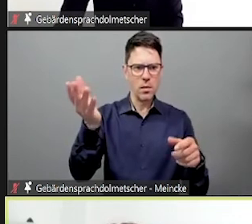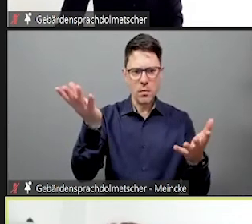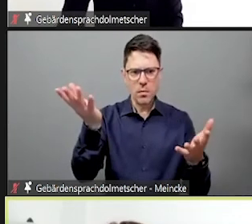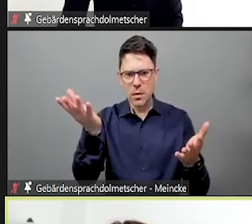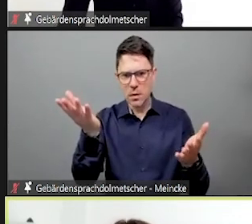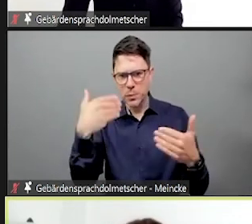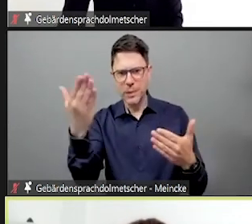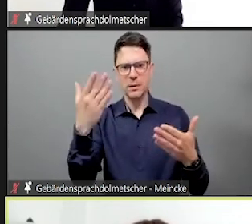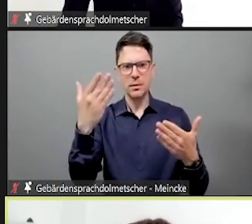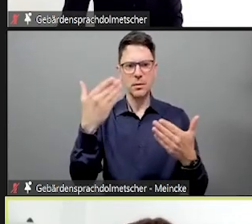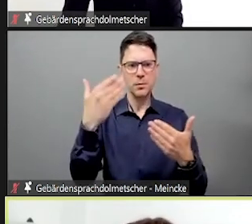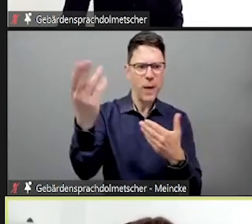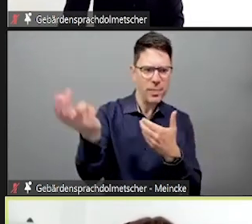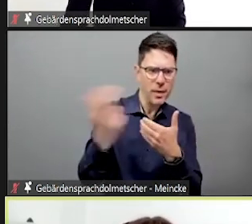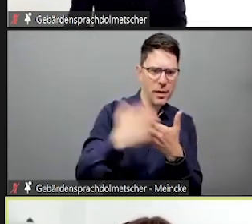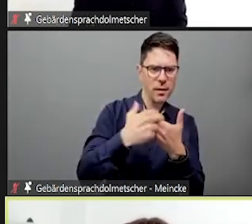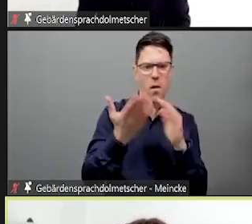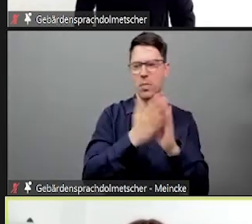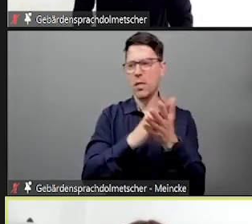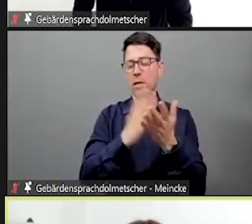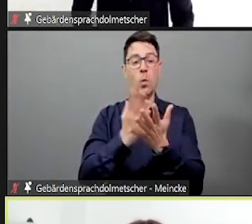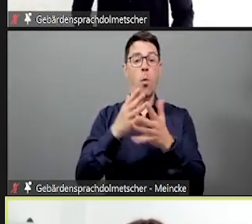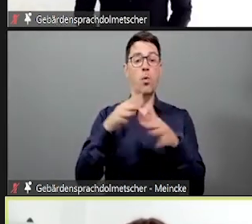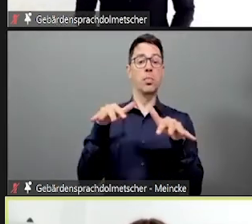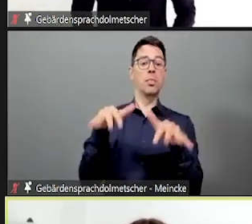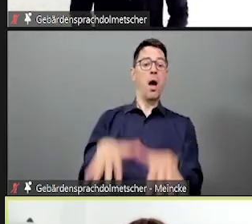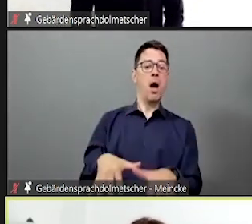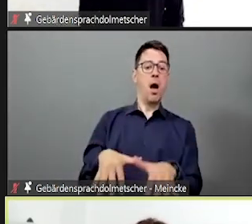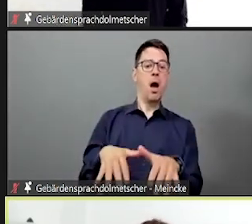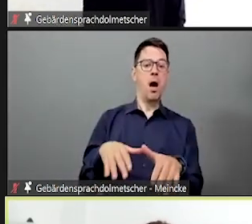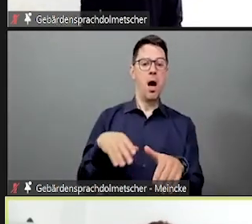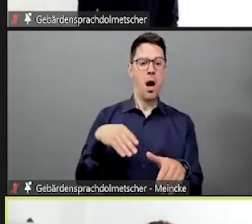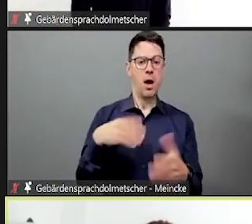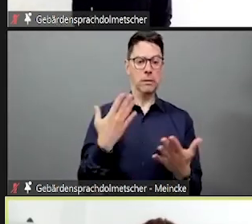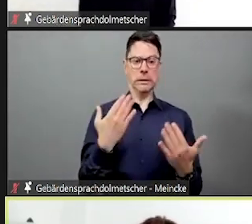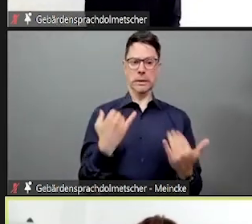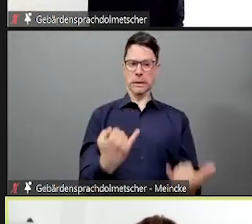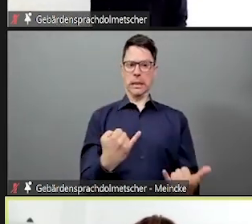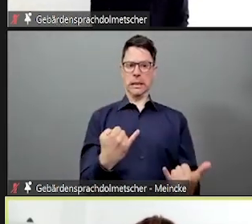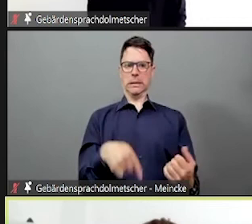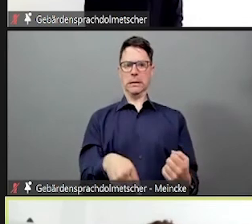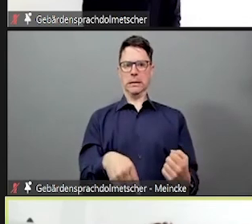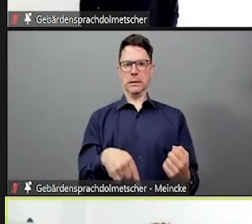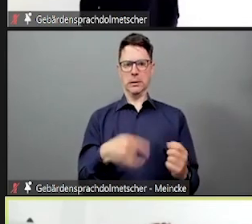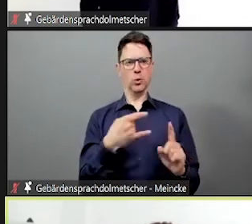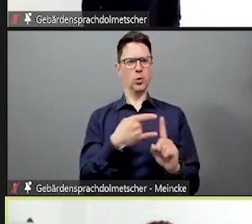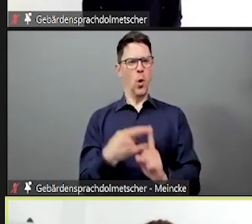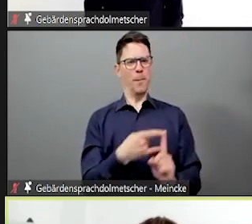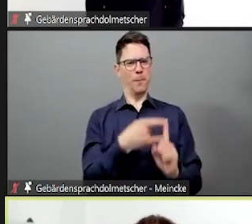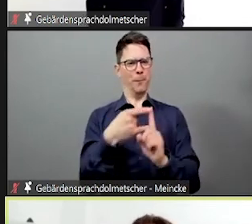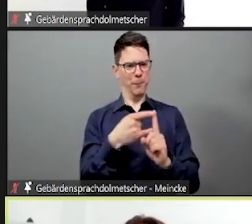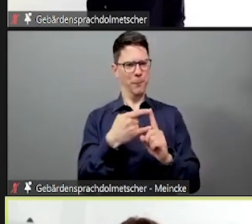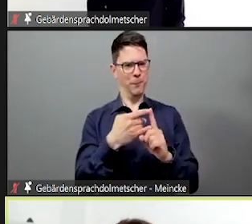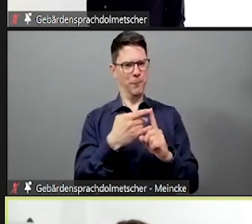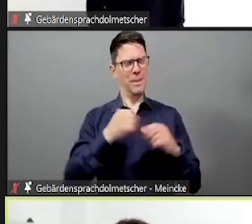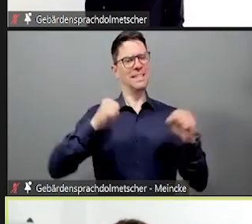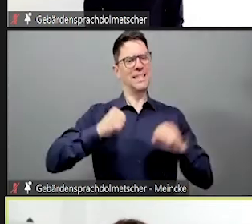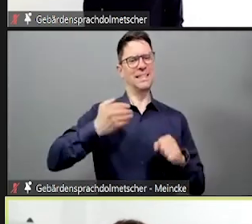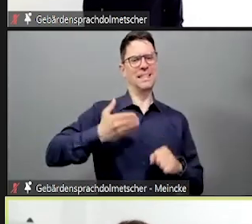weil faktisch wird nicht gesprochen, wie es im Präsenzraum wäre. Da kommen die Leute vielleicht zu früh und fangen an, sich zu unterhalten.